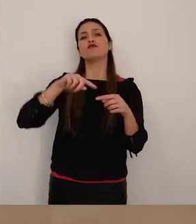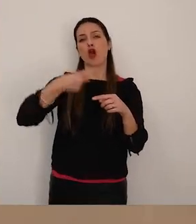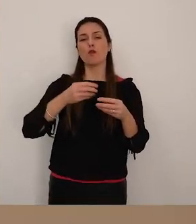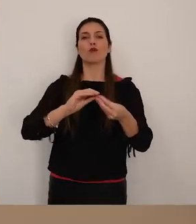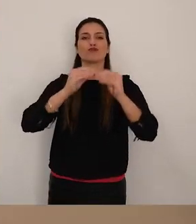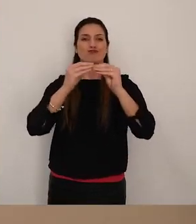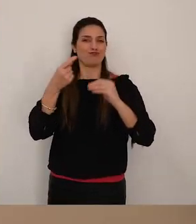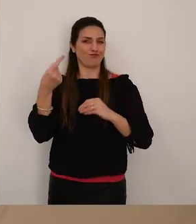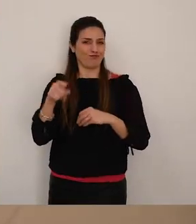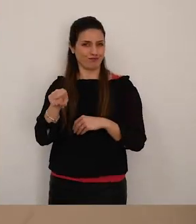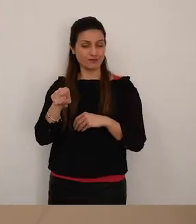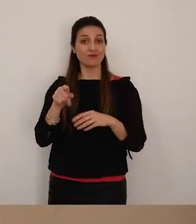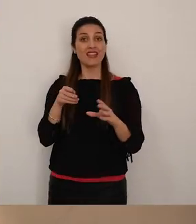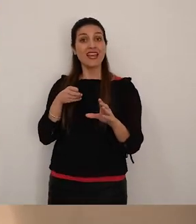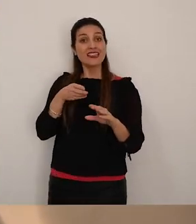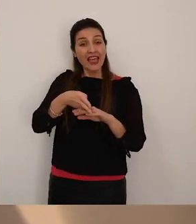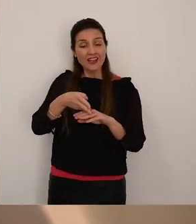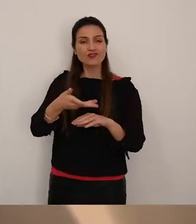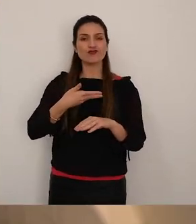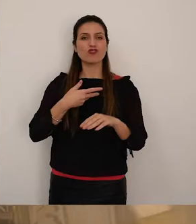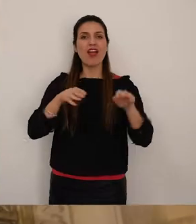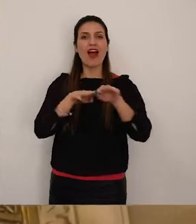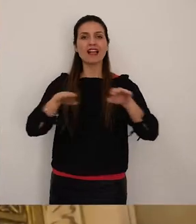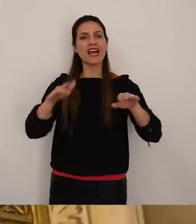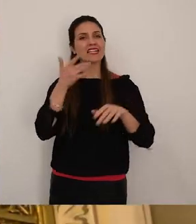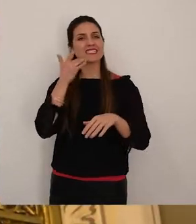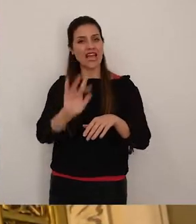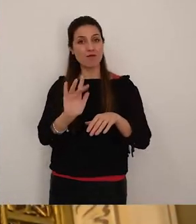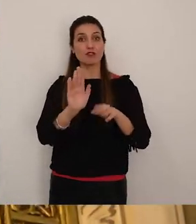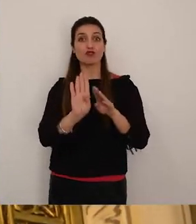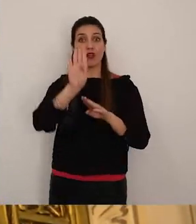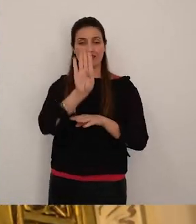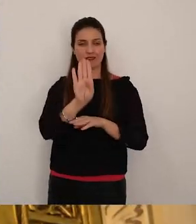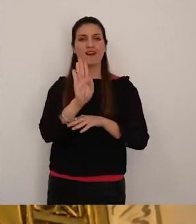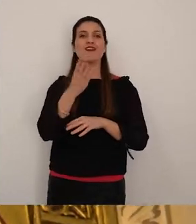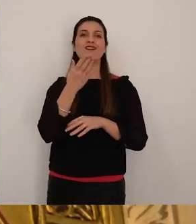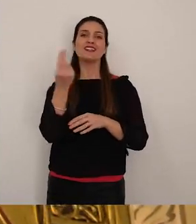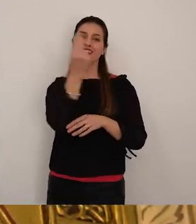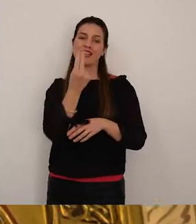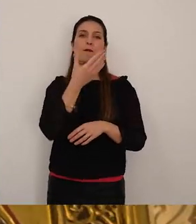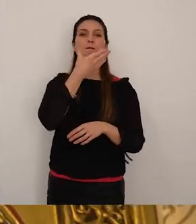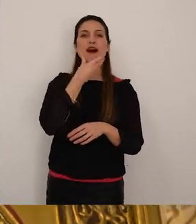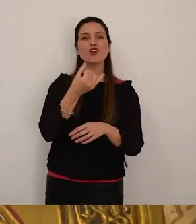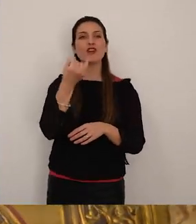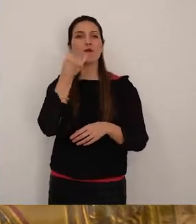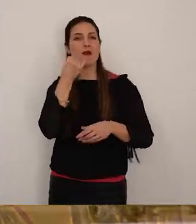all'interno è presente un semplice altare sovrastato da una moderna immagine della madonna col bambino